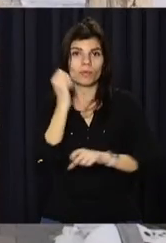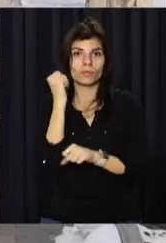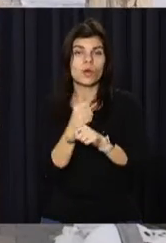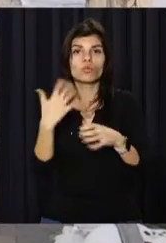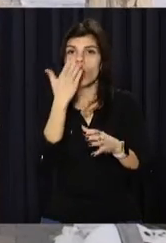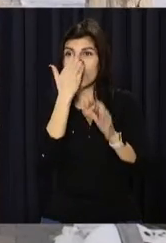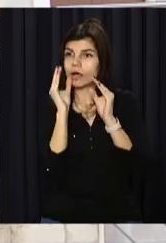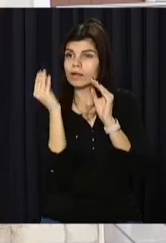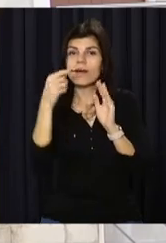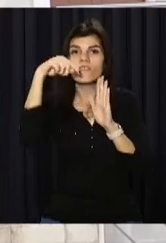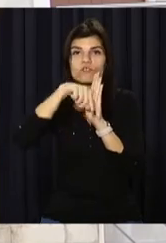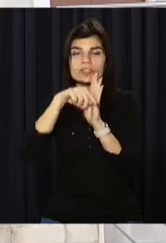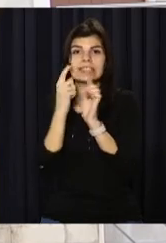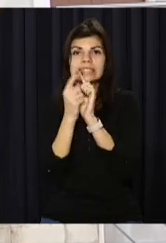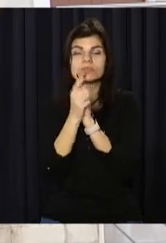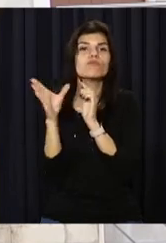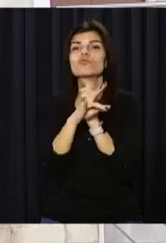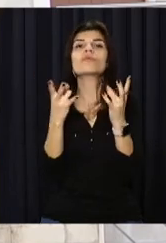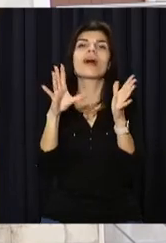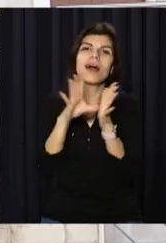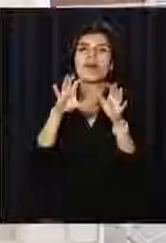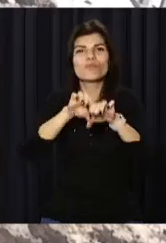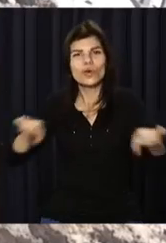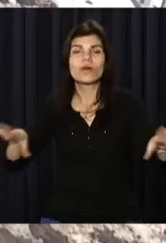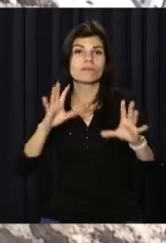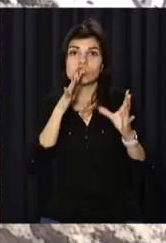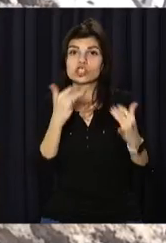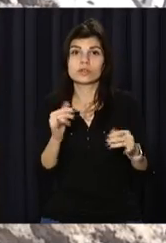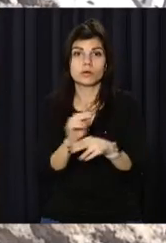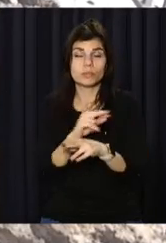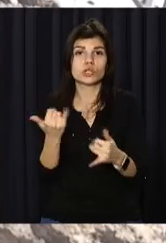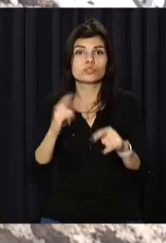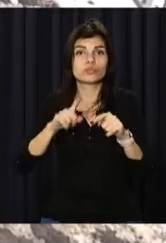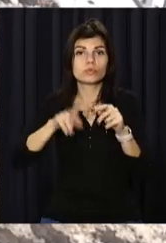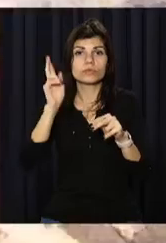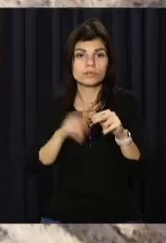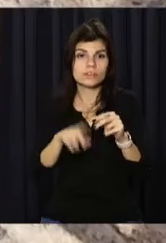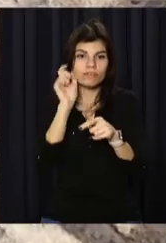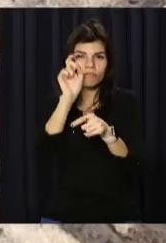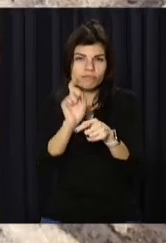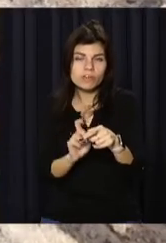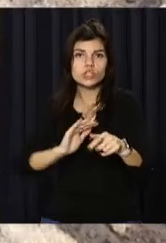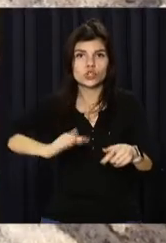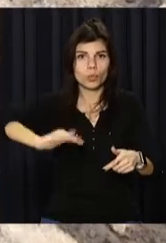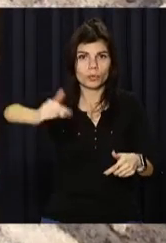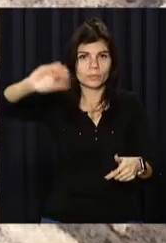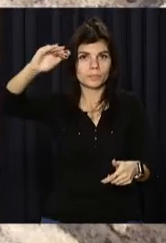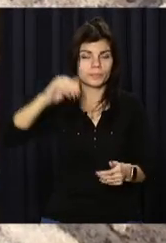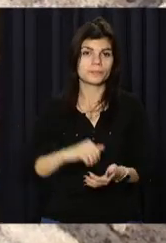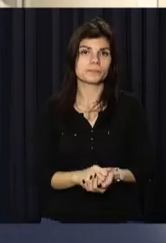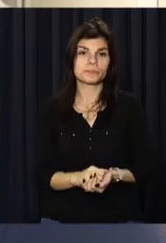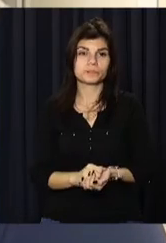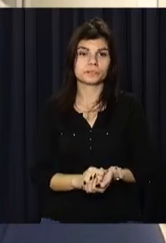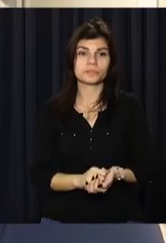будівлю, всередині замінили всі комунікації та зробили сучасний ремонт. Зараз завершують заварювальні роботи на сходах. Незручно